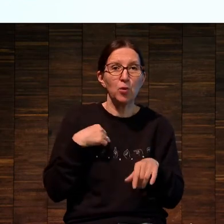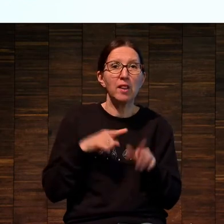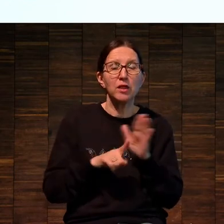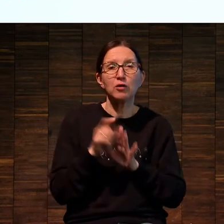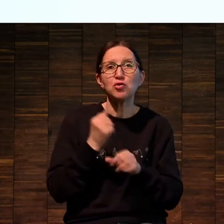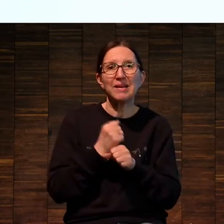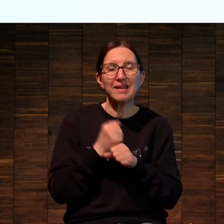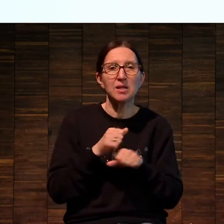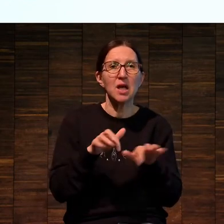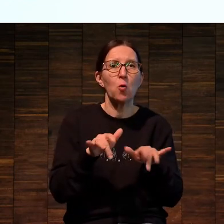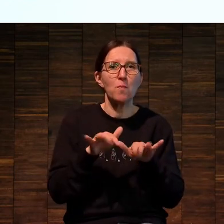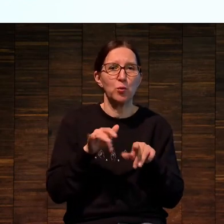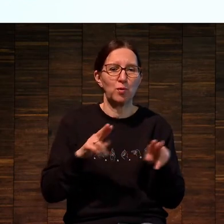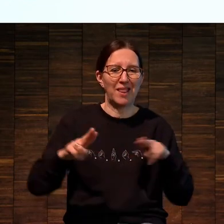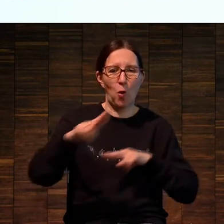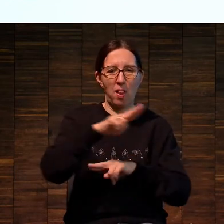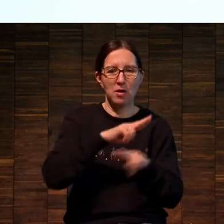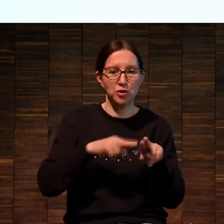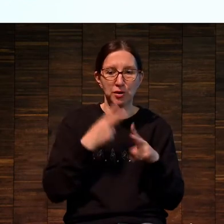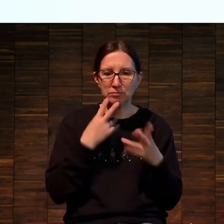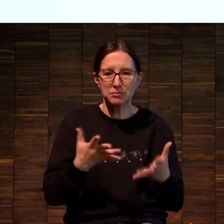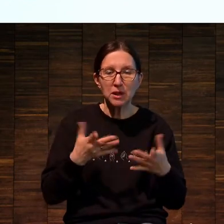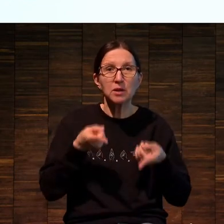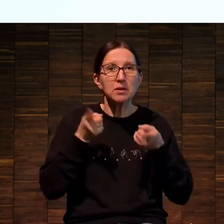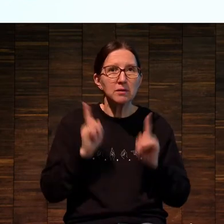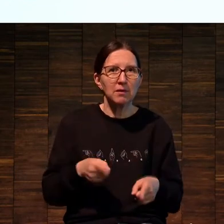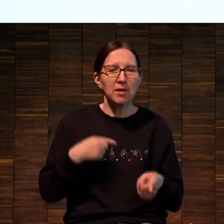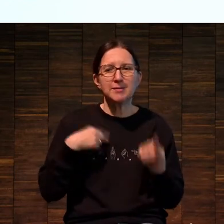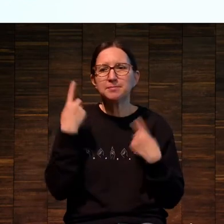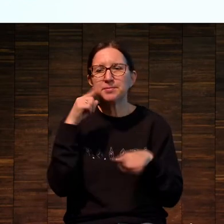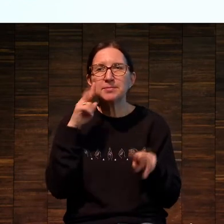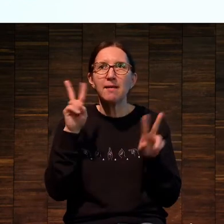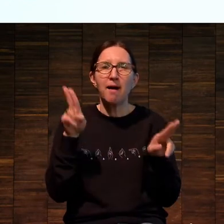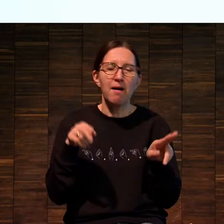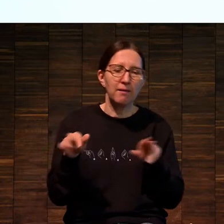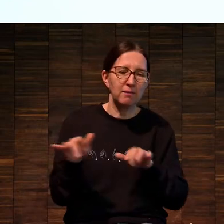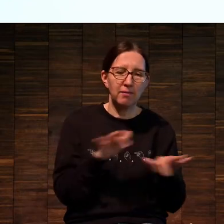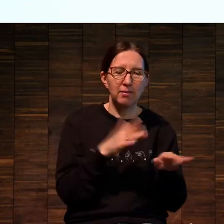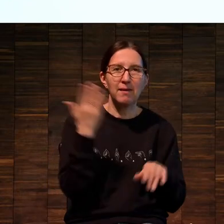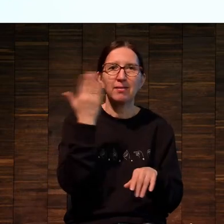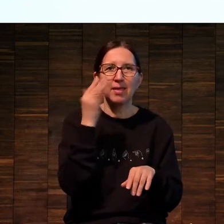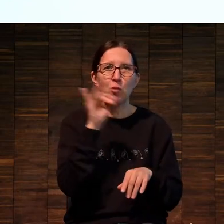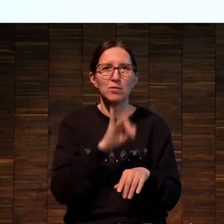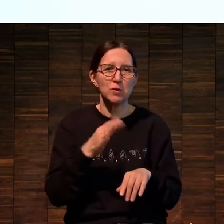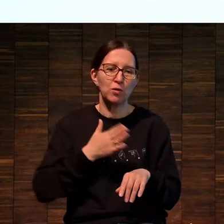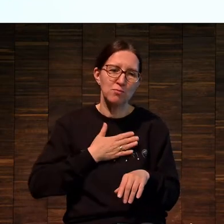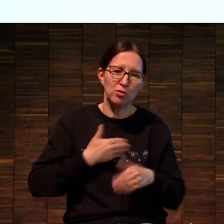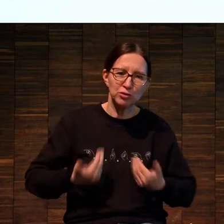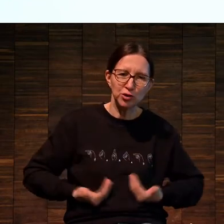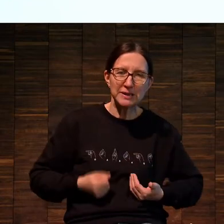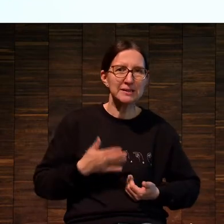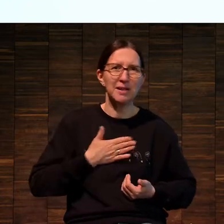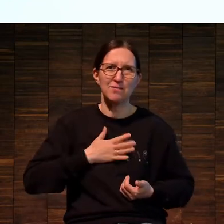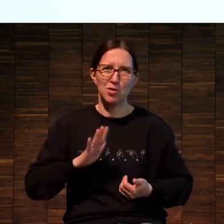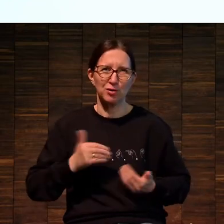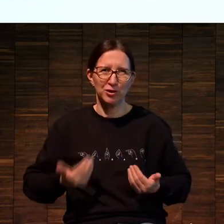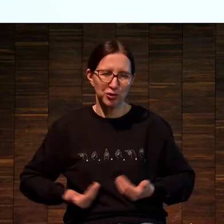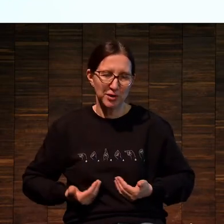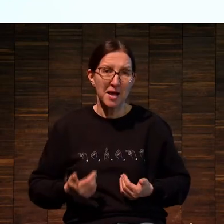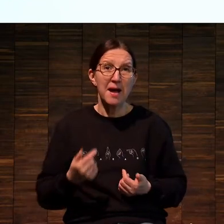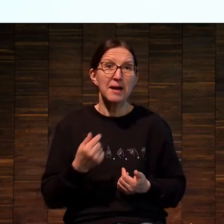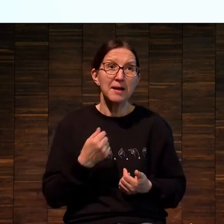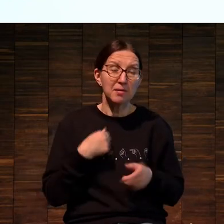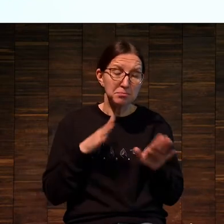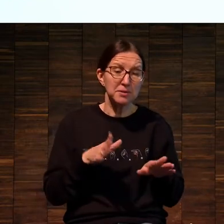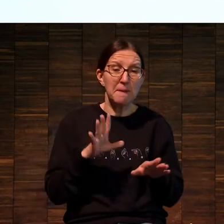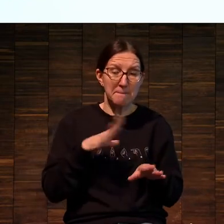делать компьютерные коллажи, которые выглядят как настоящие, сочинять какие-то киноистории такие про свою, не свою жизнь. И я не понимаю...